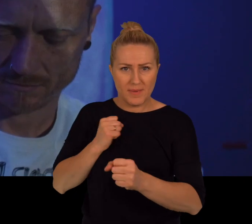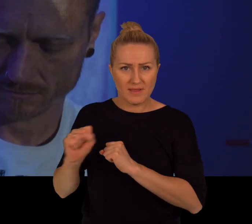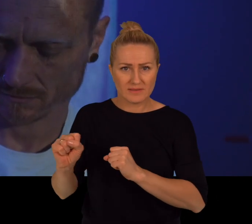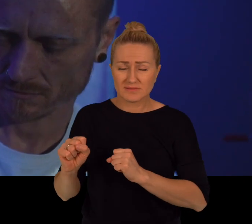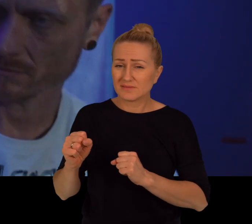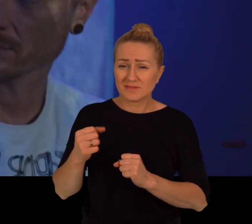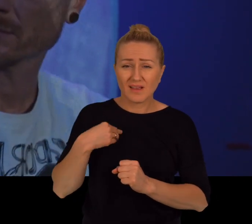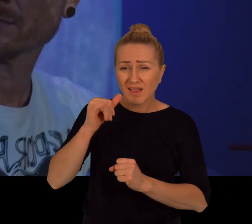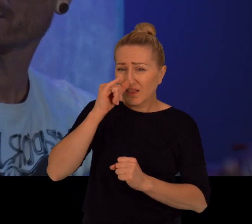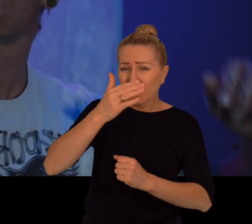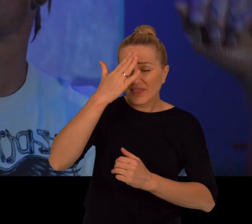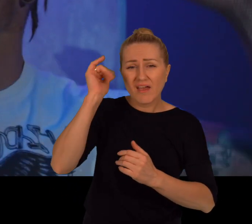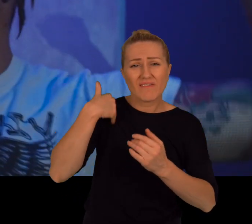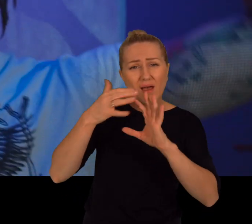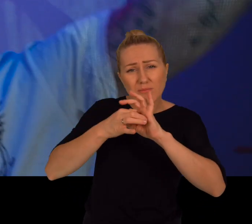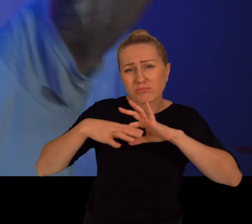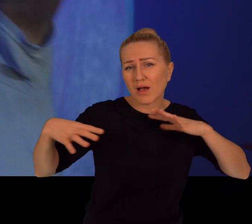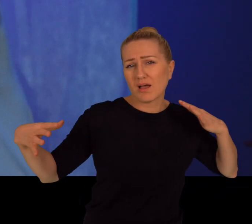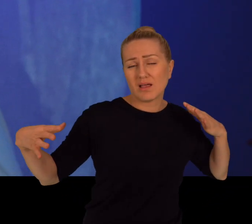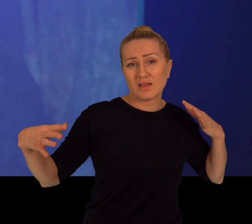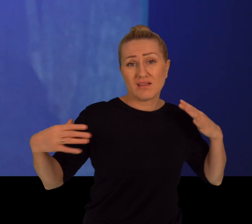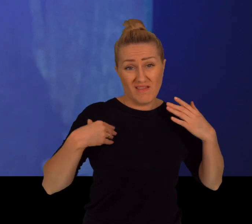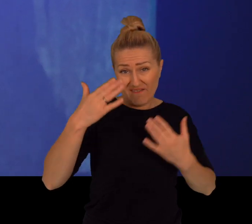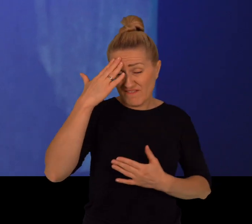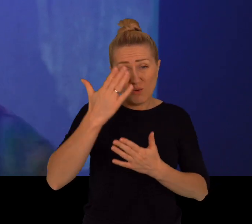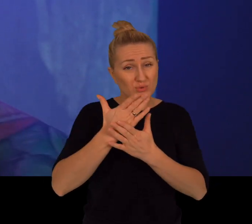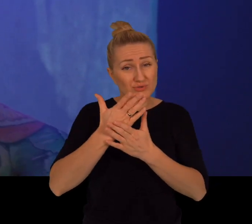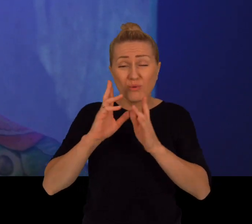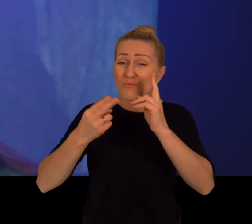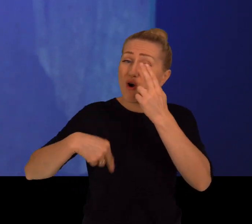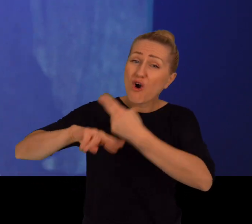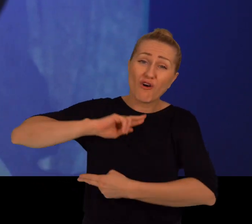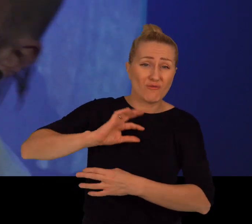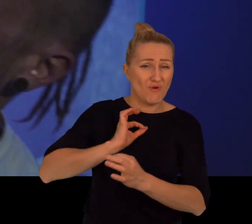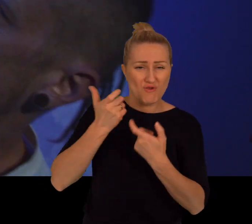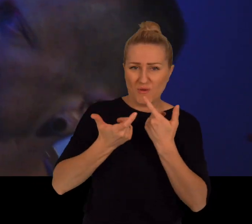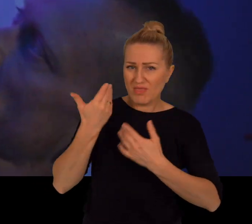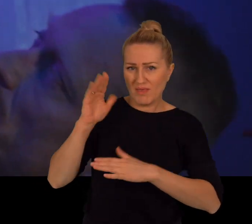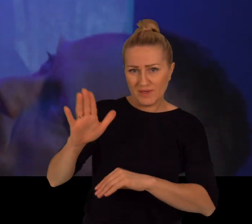Nie umiem z niego wyjść i wiem, że już z niego nie wrócę.